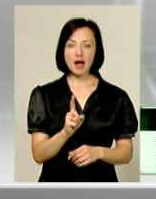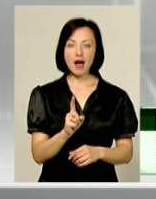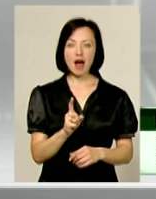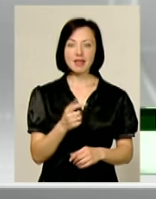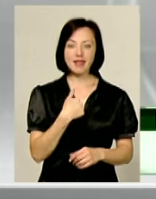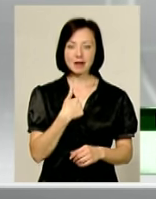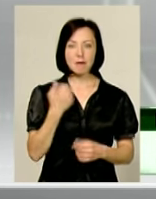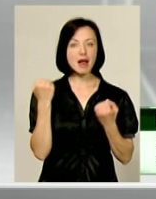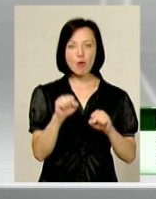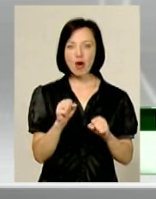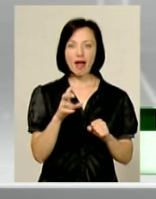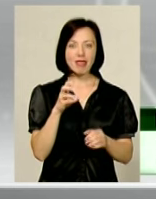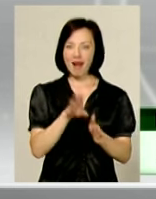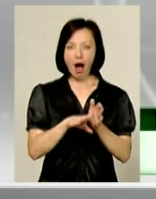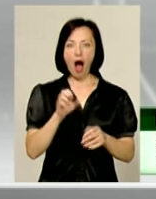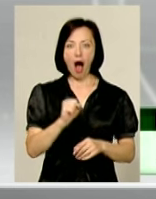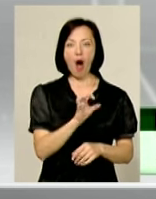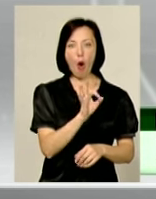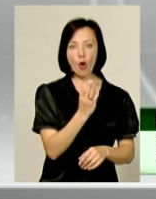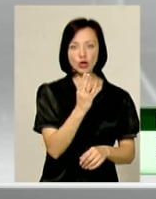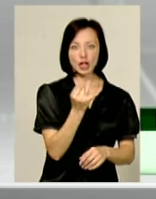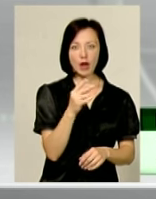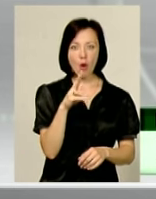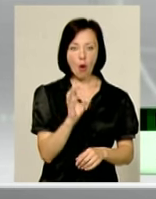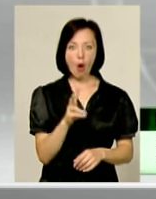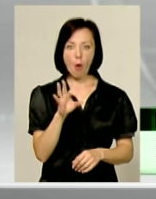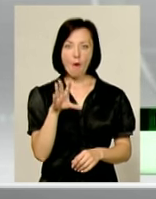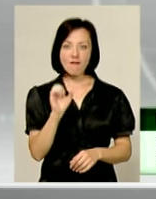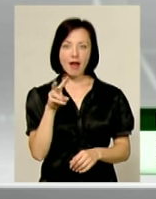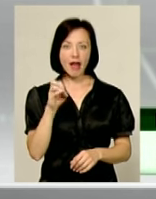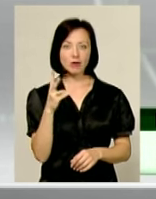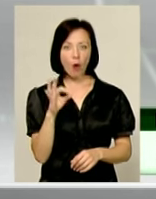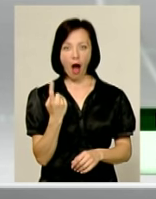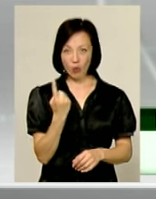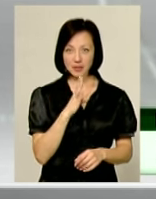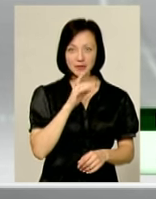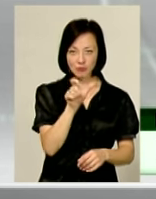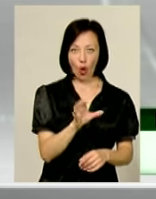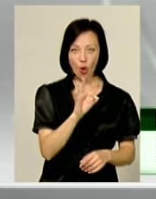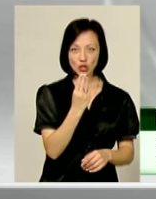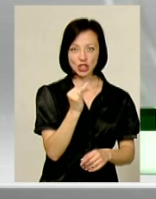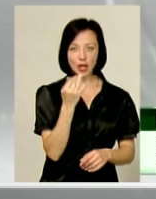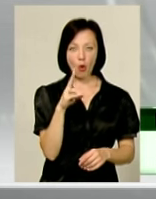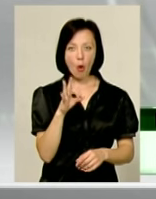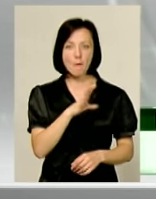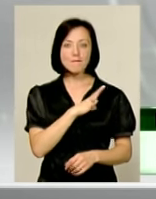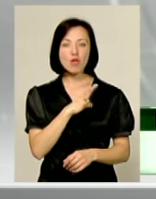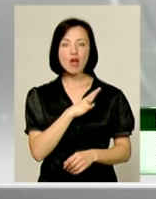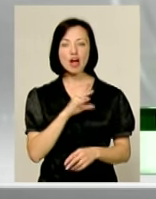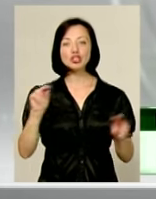не хто-небудь, а Ошейко Коваленко. А Ошейко – це гравець, яка була